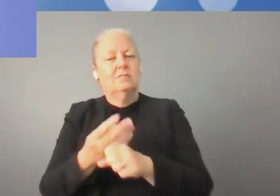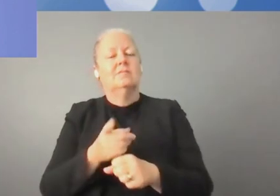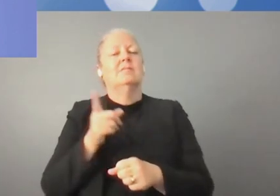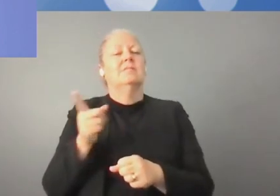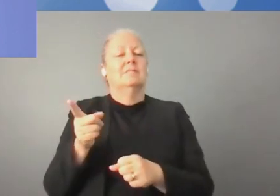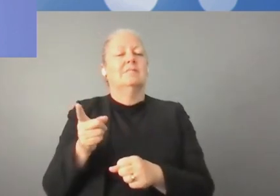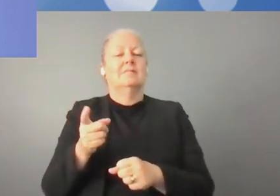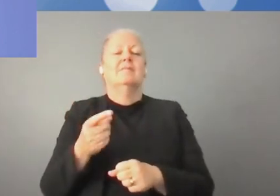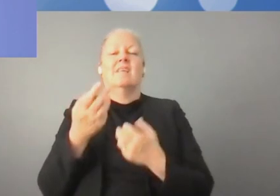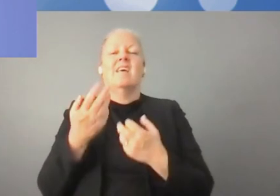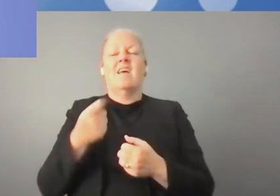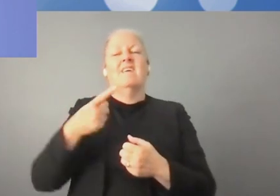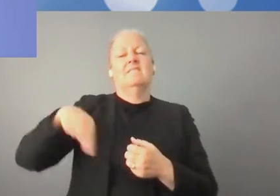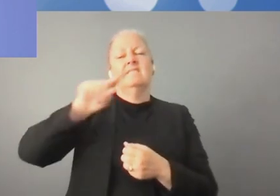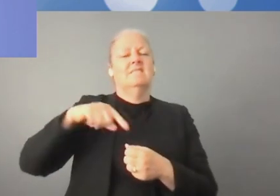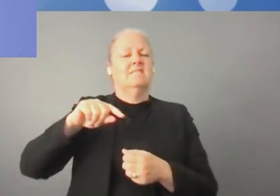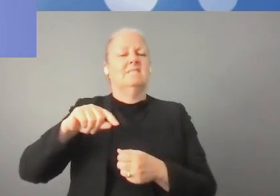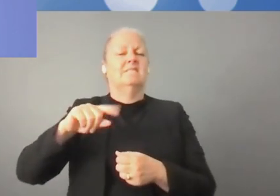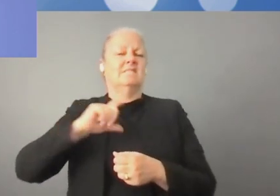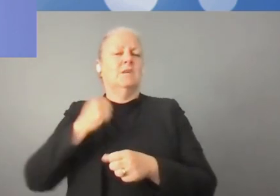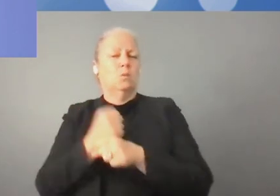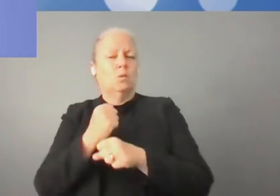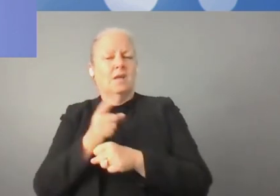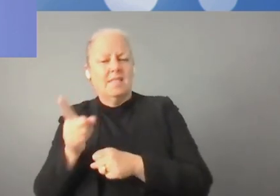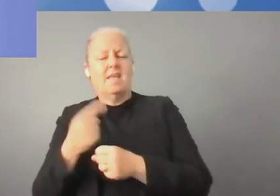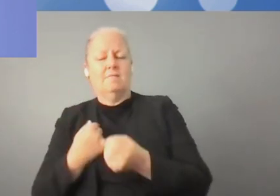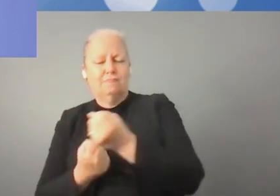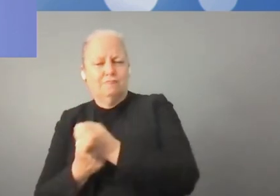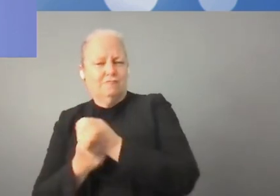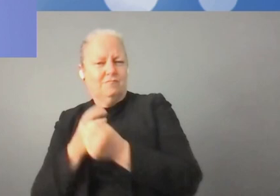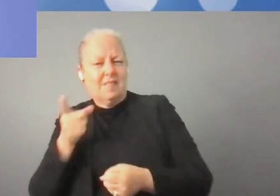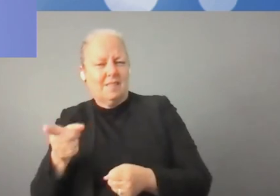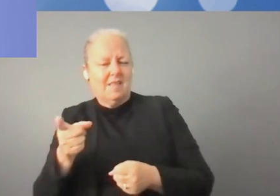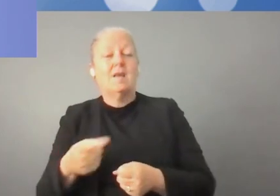pour obtenir les objectifs de développement durable.